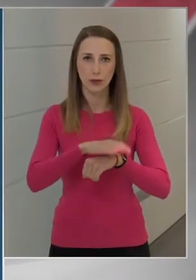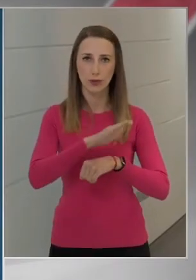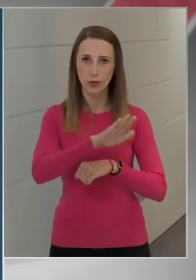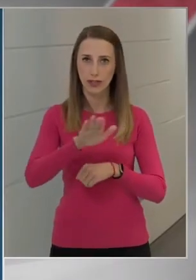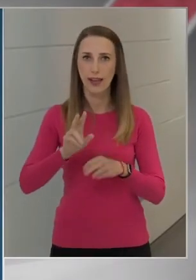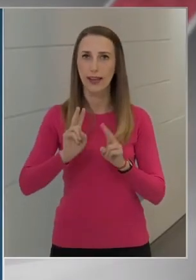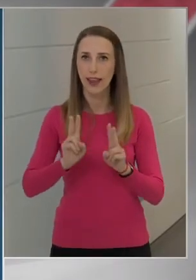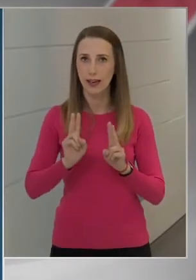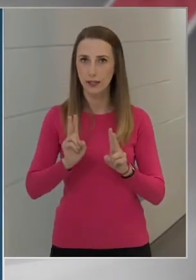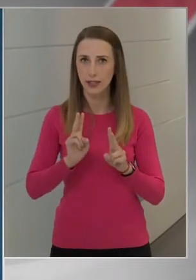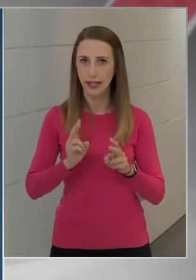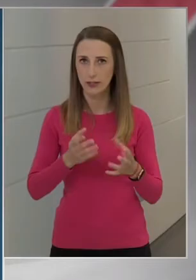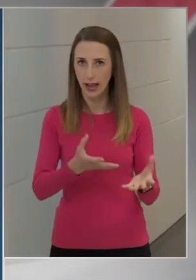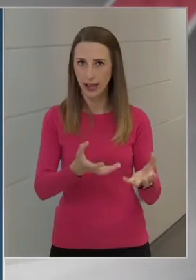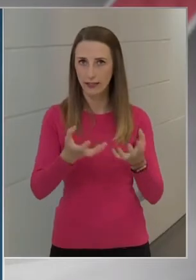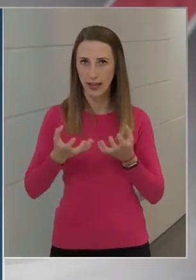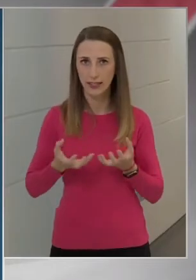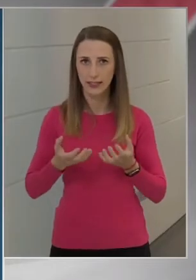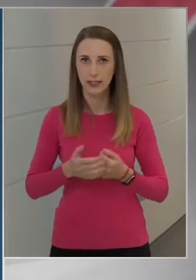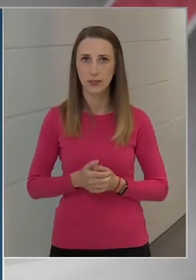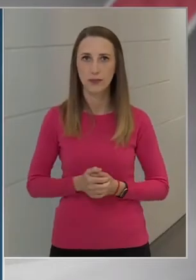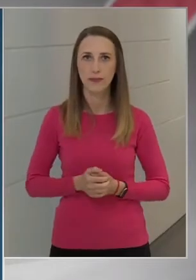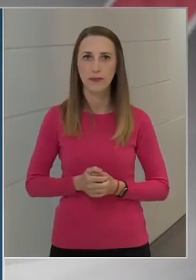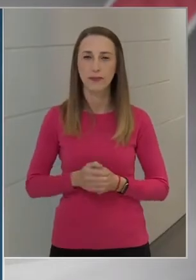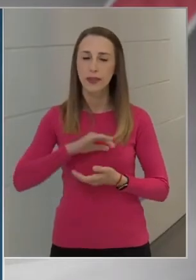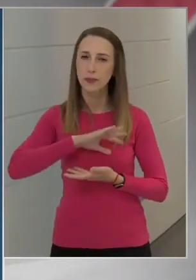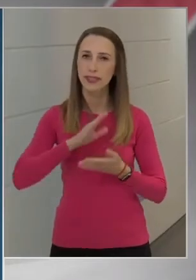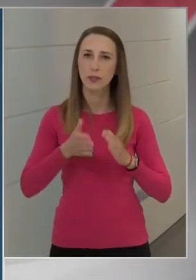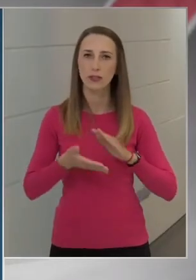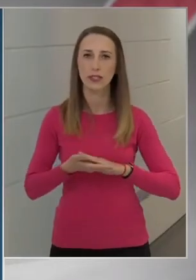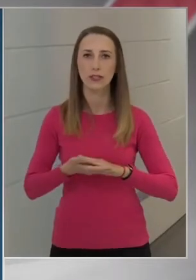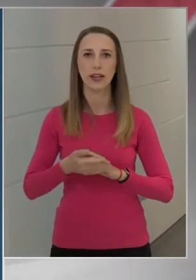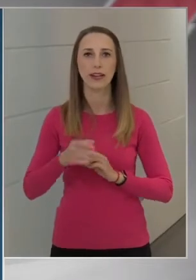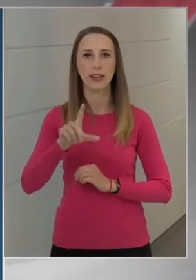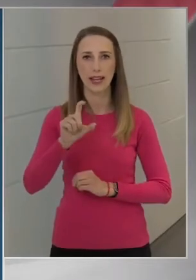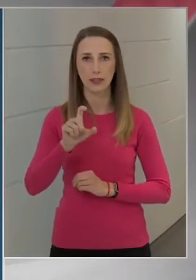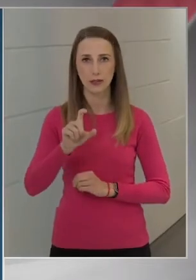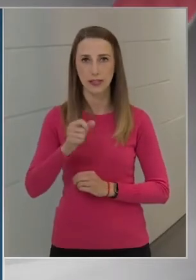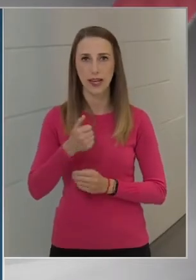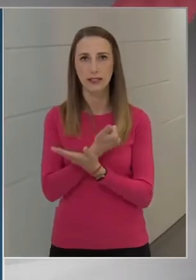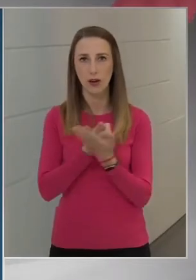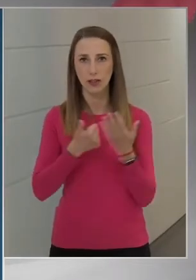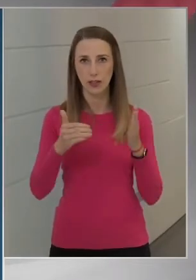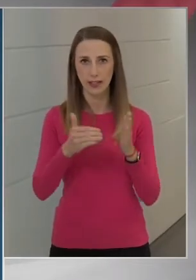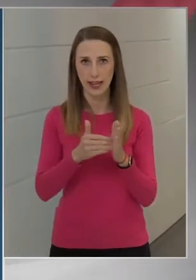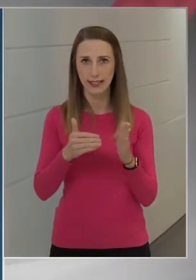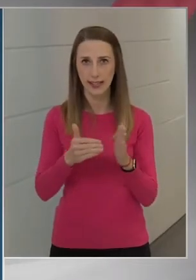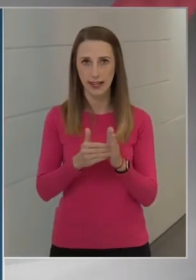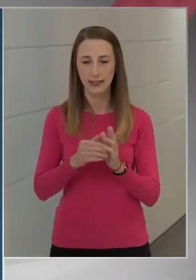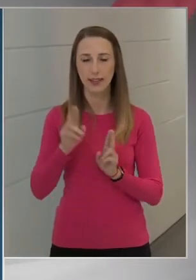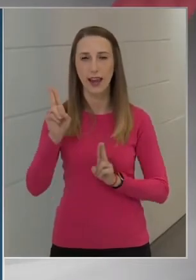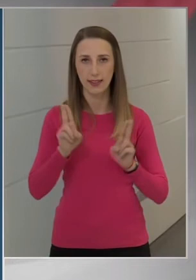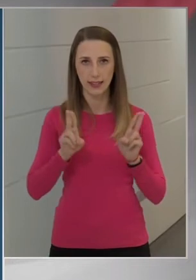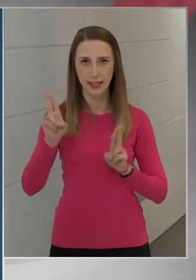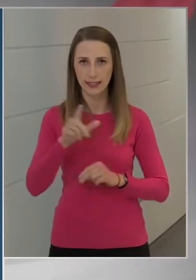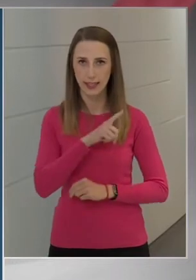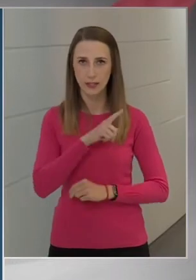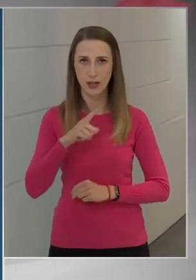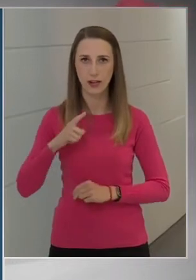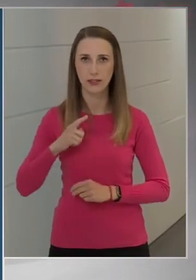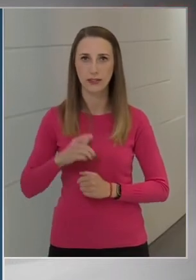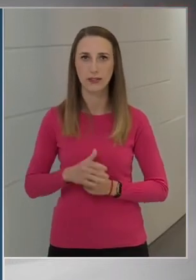lehetséges átvenni, de mindösszesen 260 ezeren jelentkeztek csak.